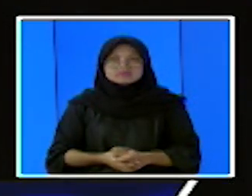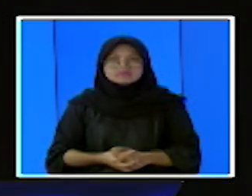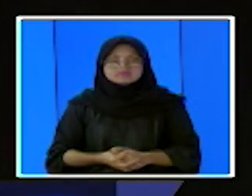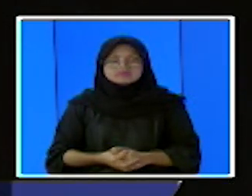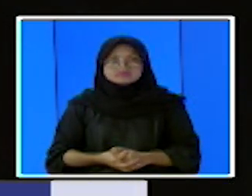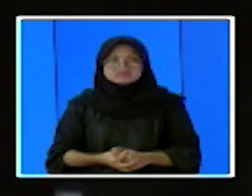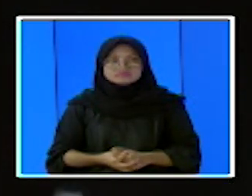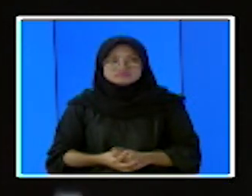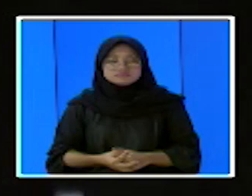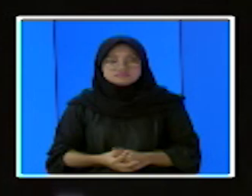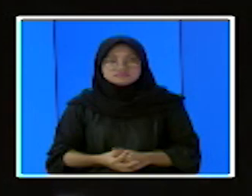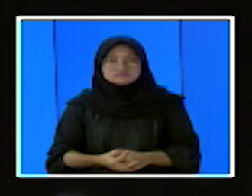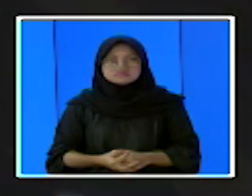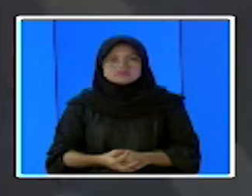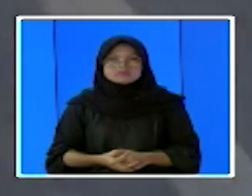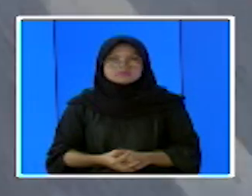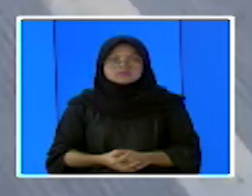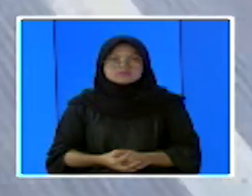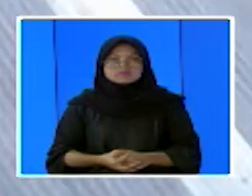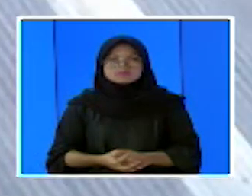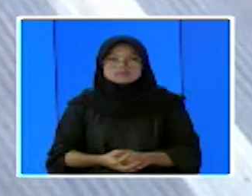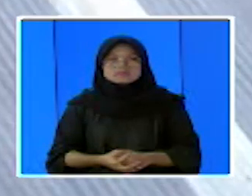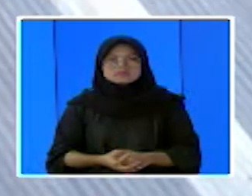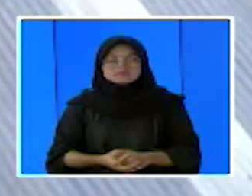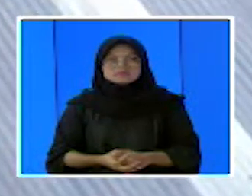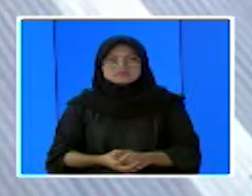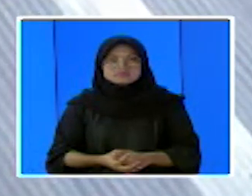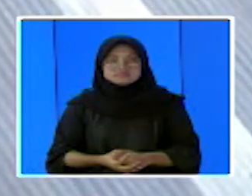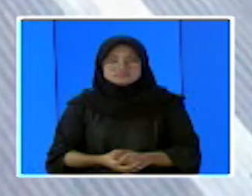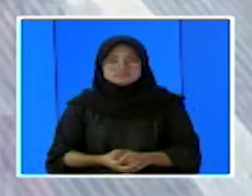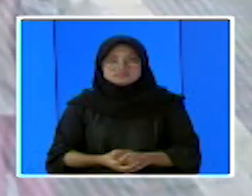Kabupaten Kota Waringin Barat, Kalimantan Tengah, Sigit Zakuan Pamungkas, INews, raporkan.